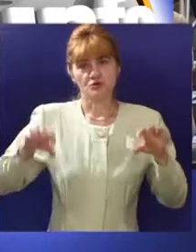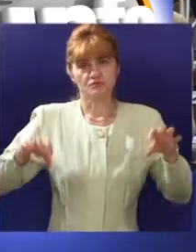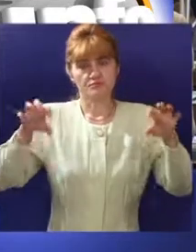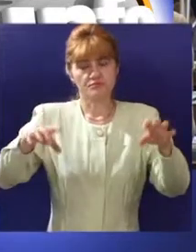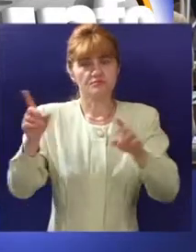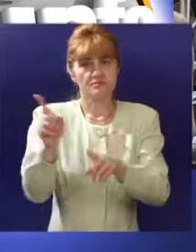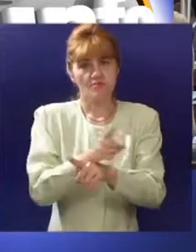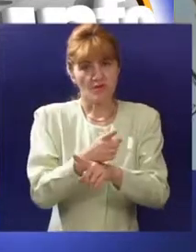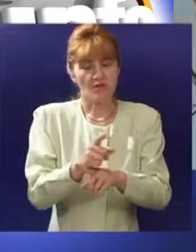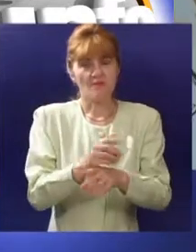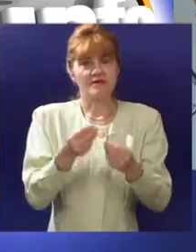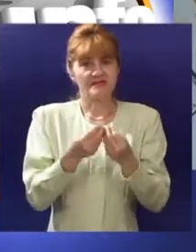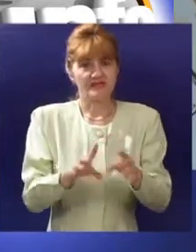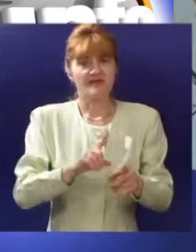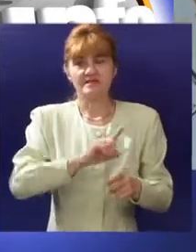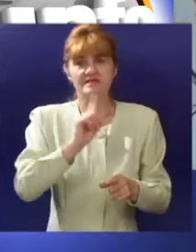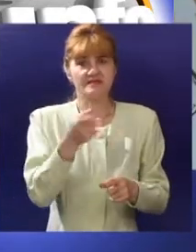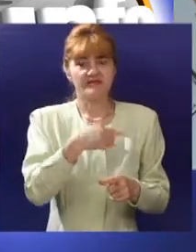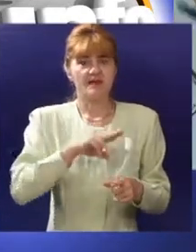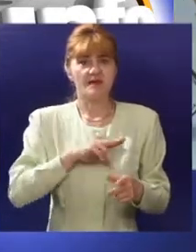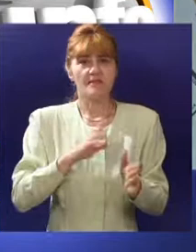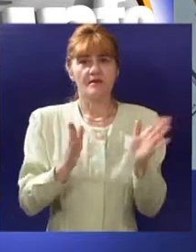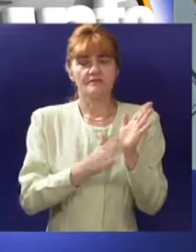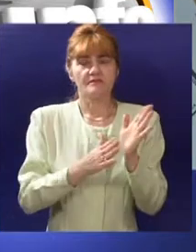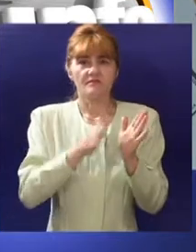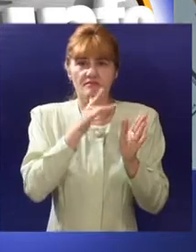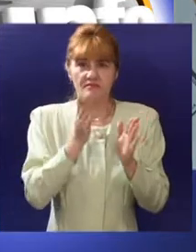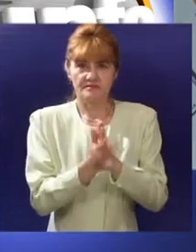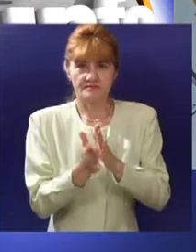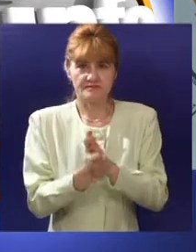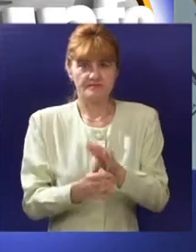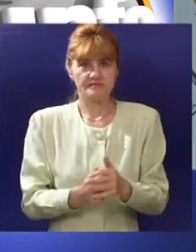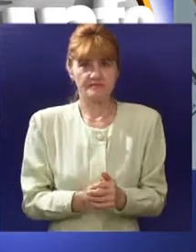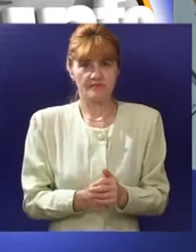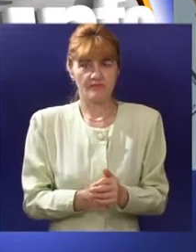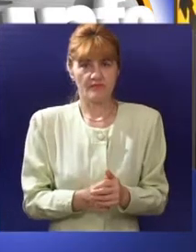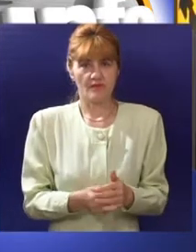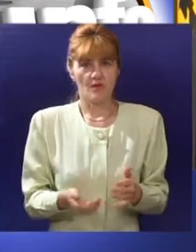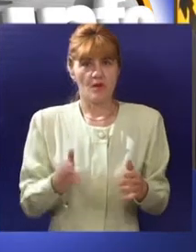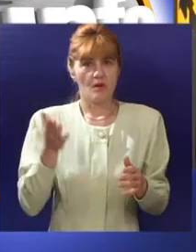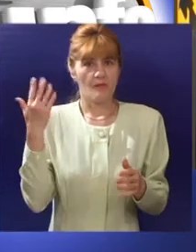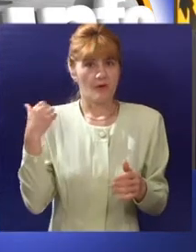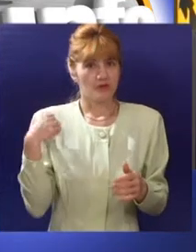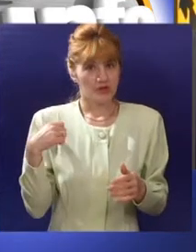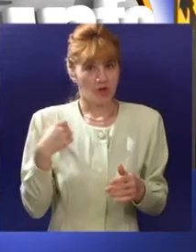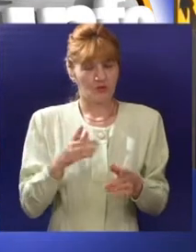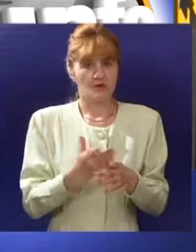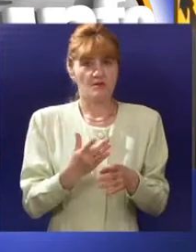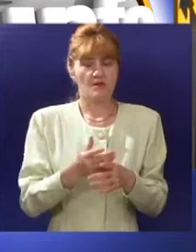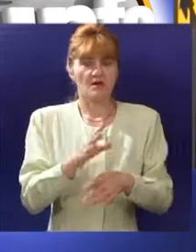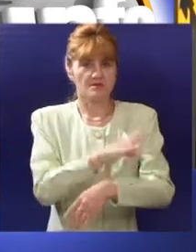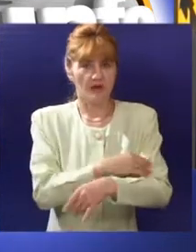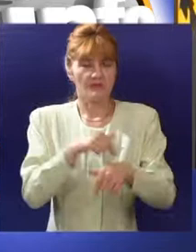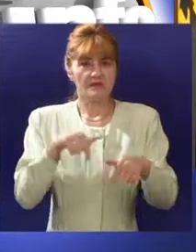koja će omogućiti svima koji žele da investiraju da imaju spremnu potrebnu infrastrukturu. Za razliku od prošle godine, ove godine imamo